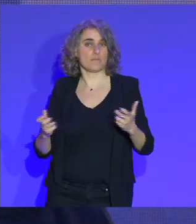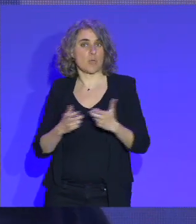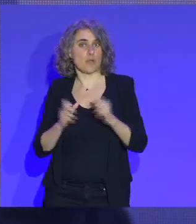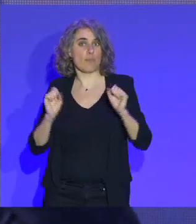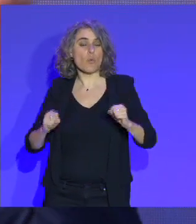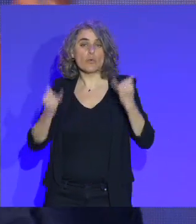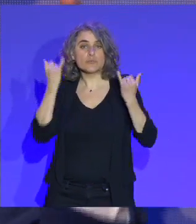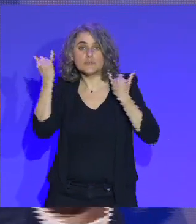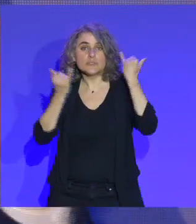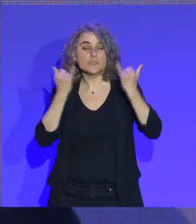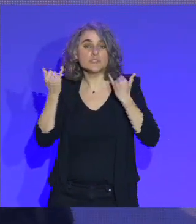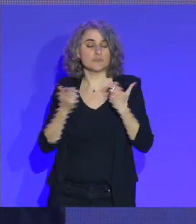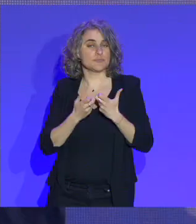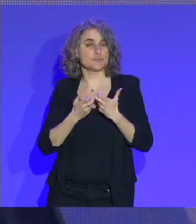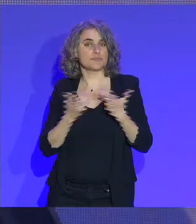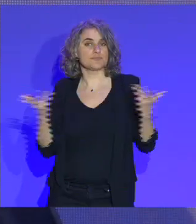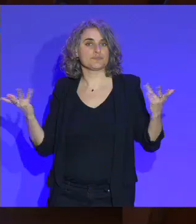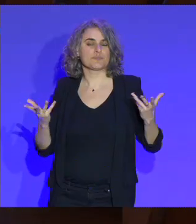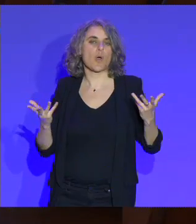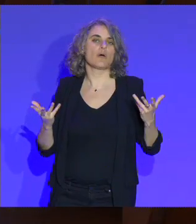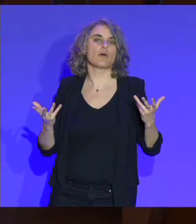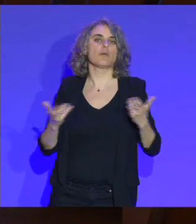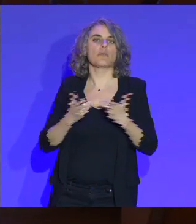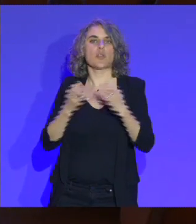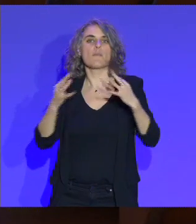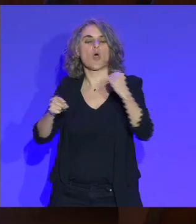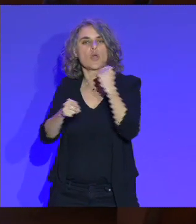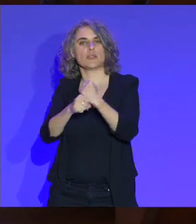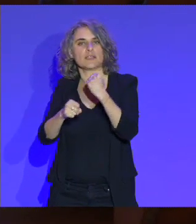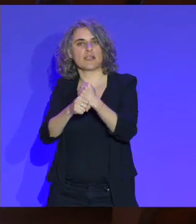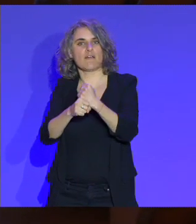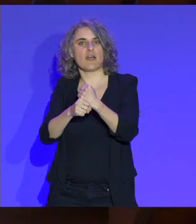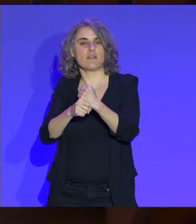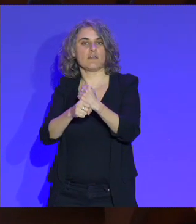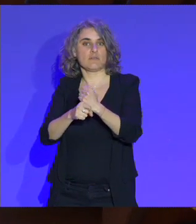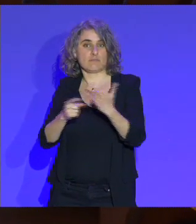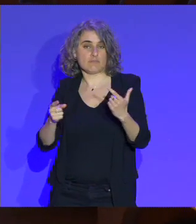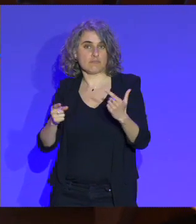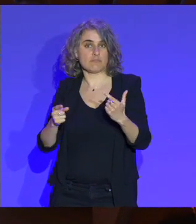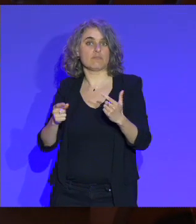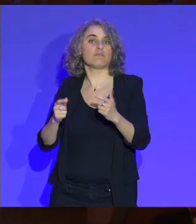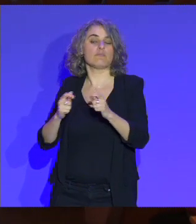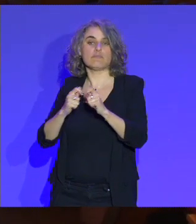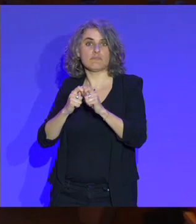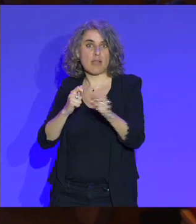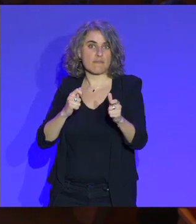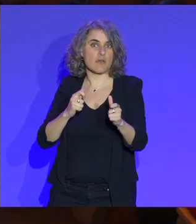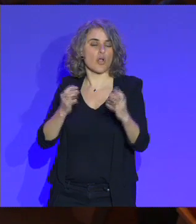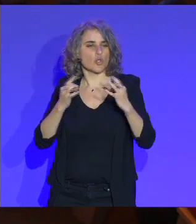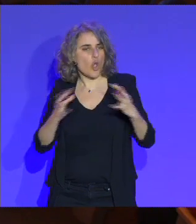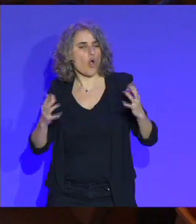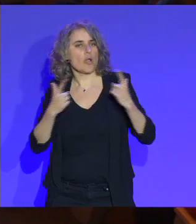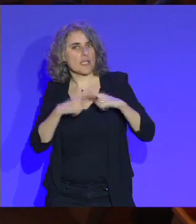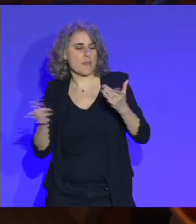imaginer qu'il une partie de la réduction du temps de travail qui serve à dégager du temps pour l'engagement, pour l